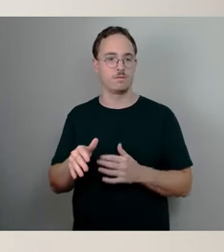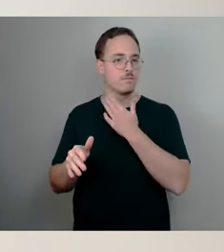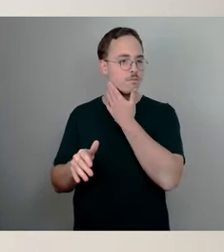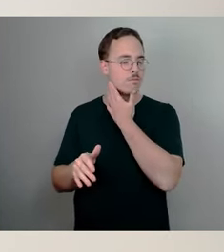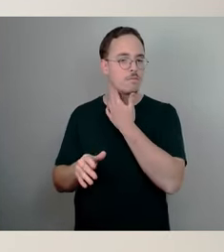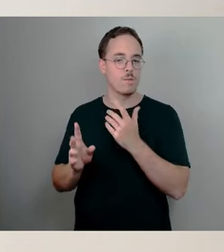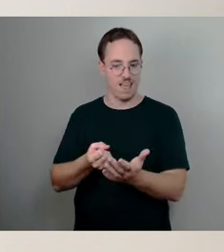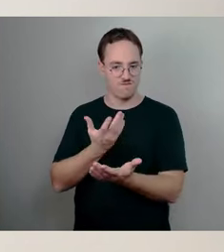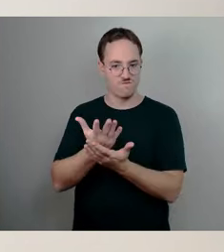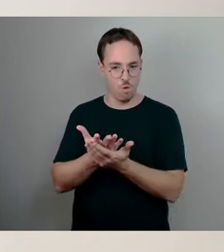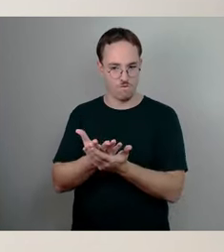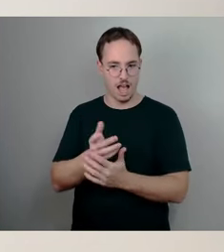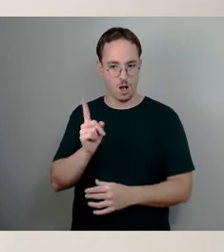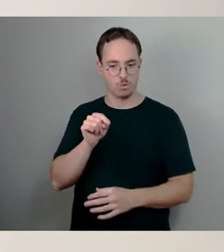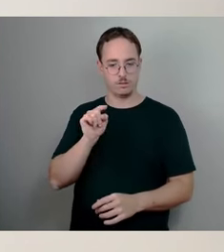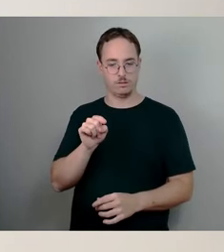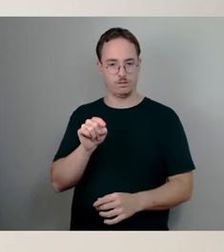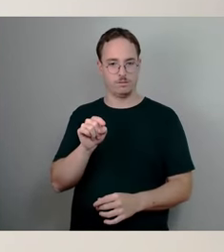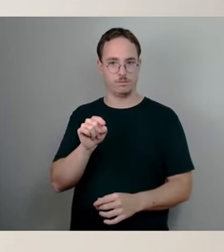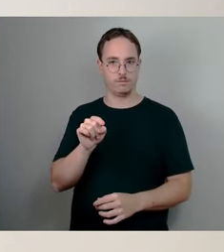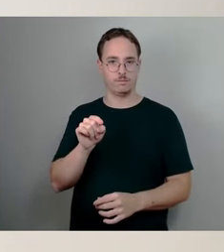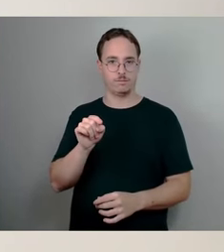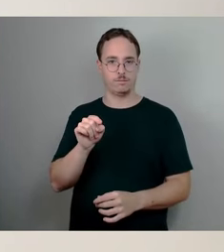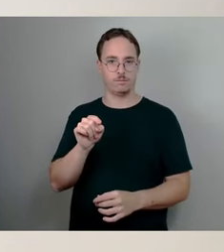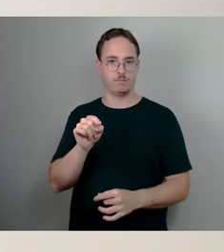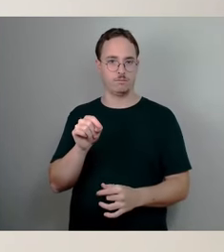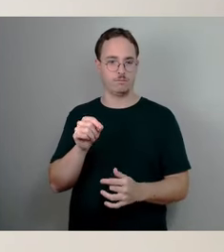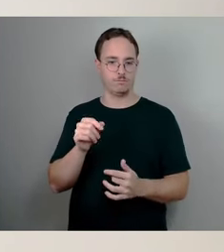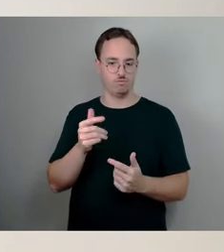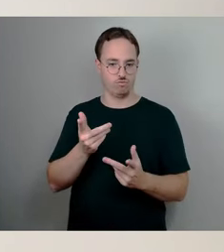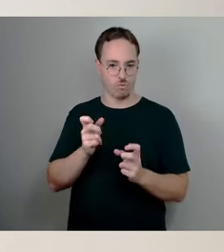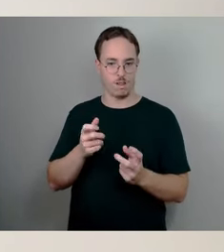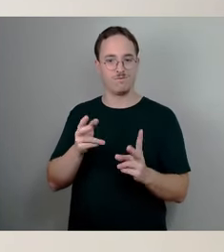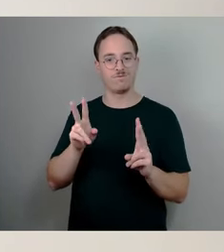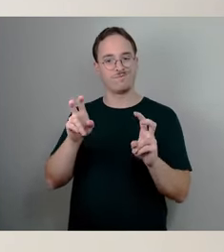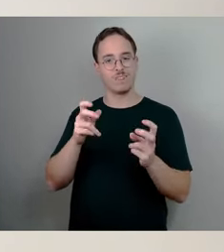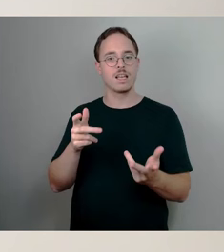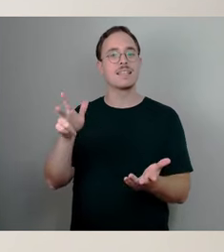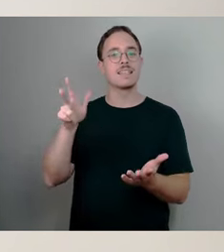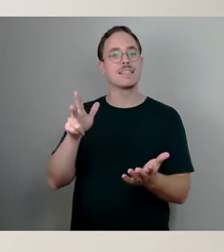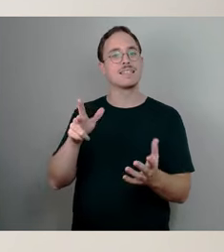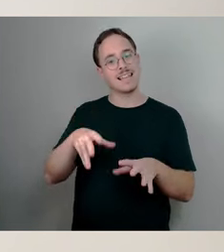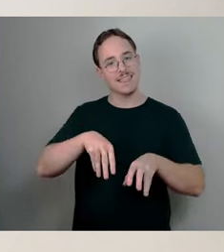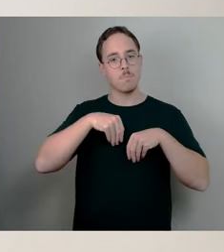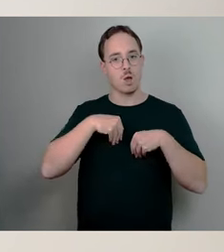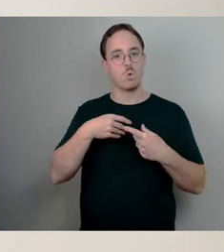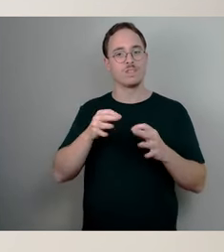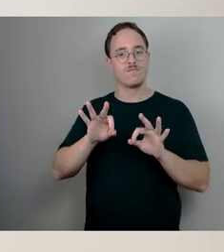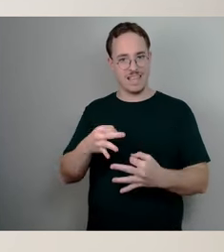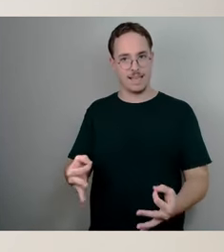unabhängig davon, wie der Stadtrat das verändern wird, genehmigungsfähig ist. Also so viel mal zu der Feststellung.